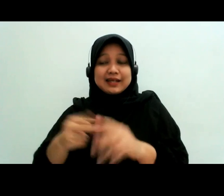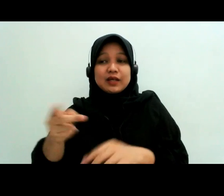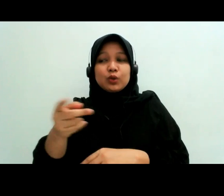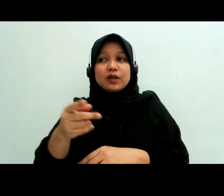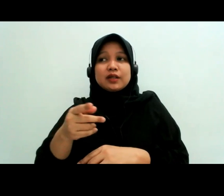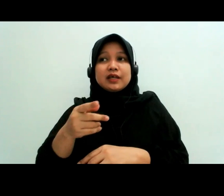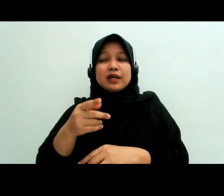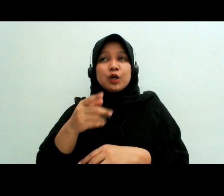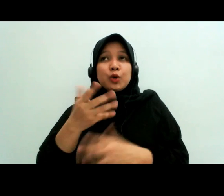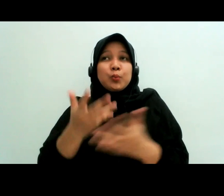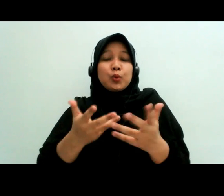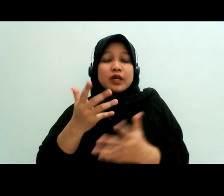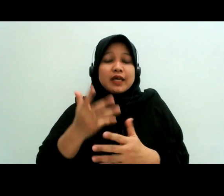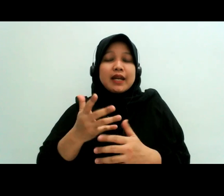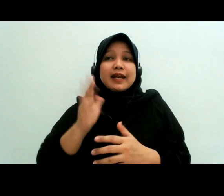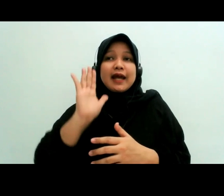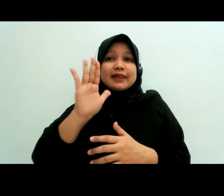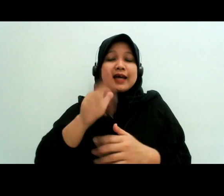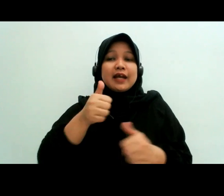mediasi